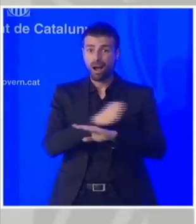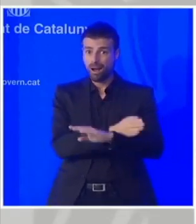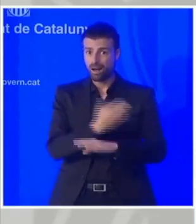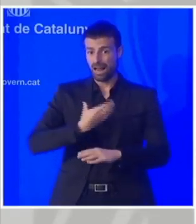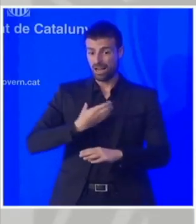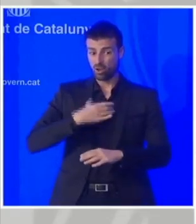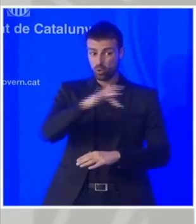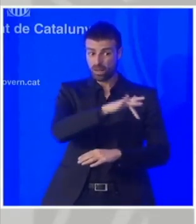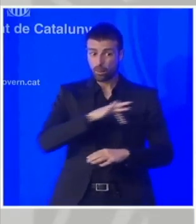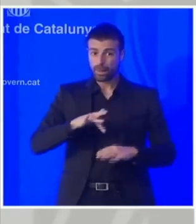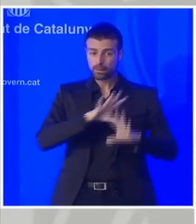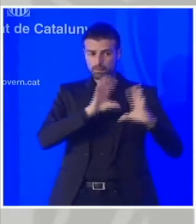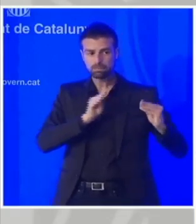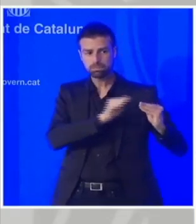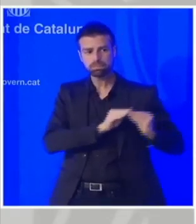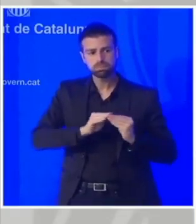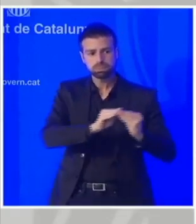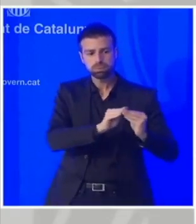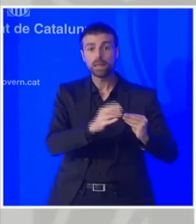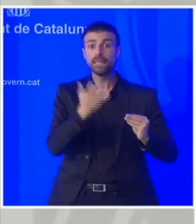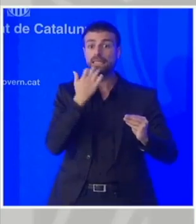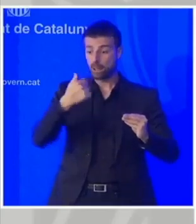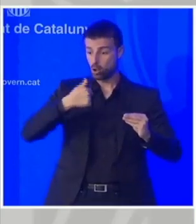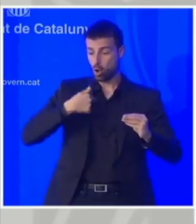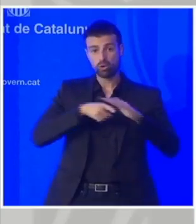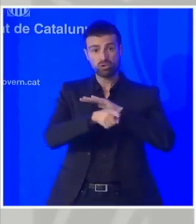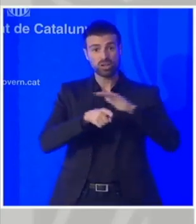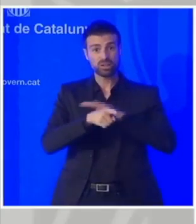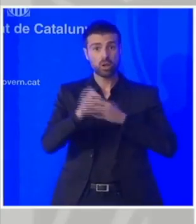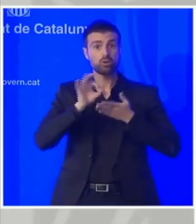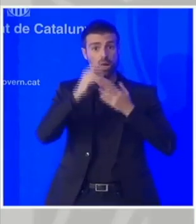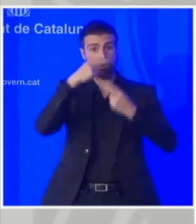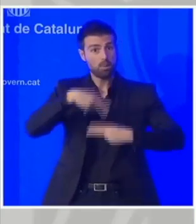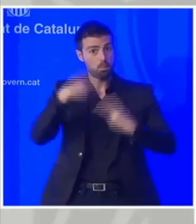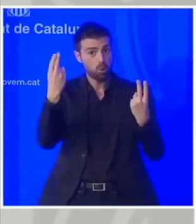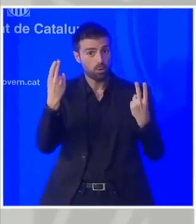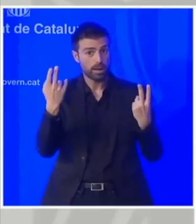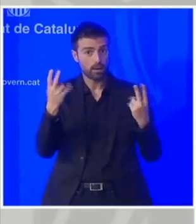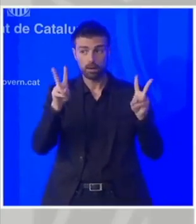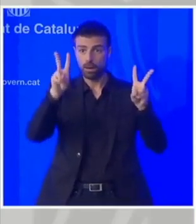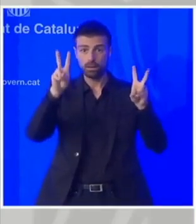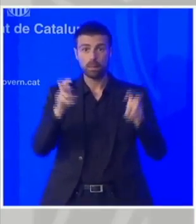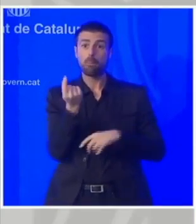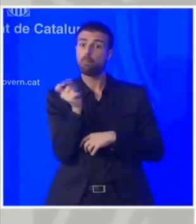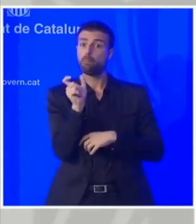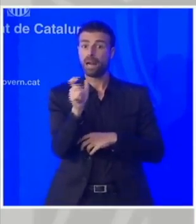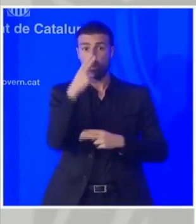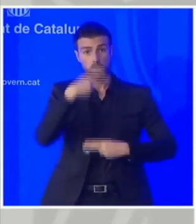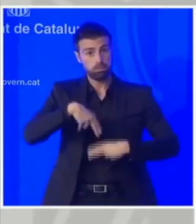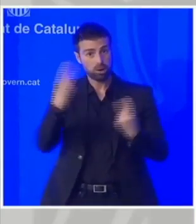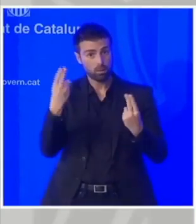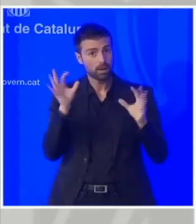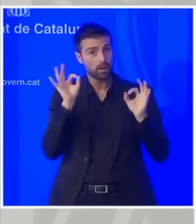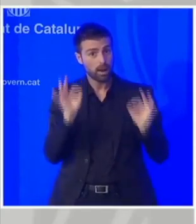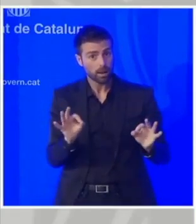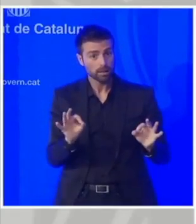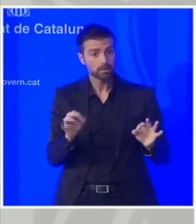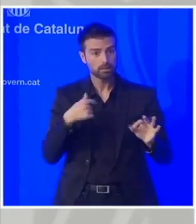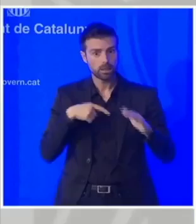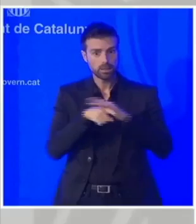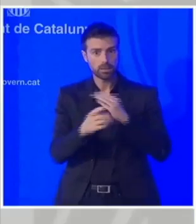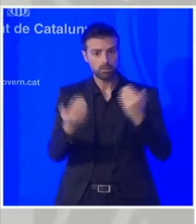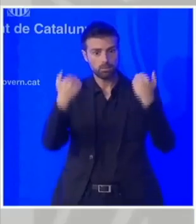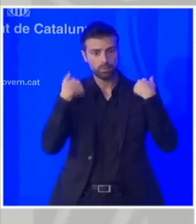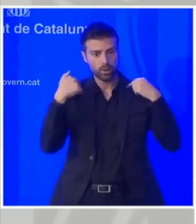ajuntaments és que si finalment tu acabes gestionant uns serveis públics amb uns preus públics que no acaben